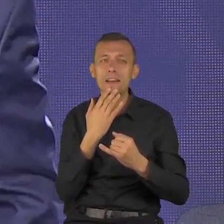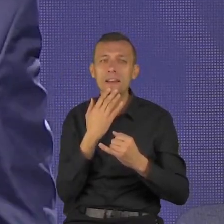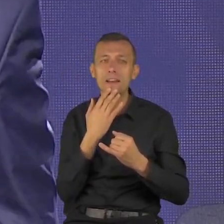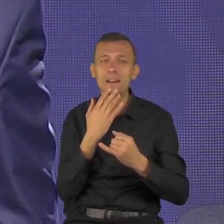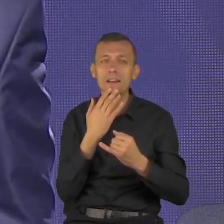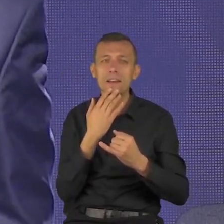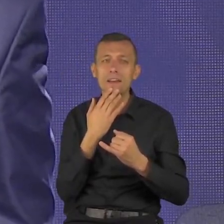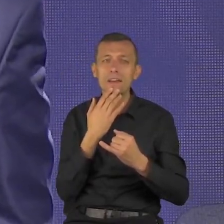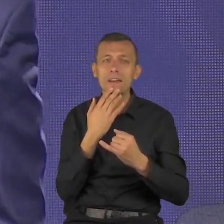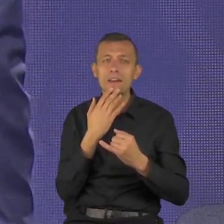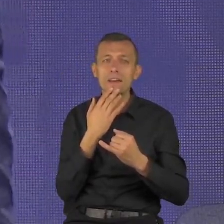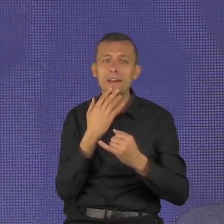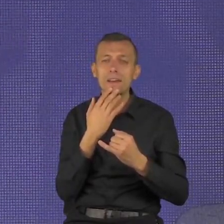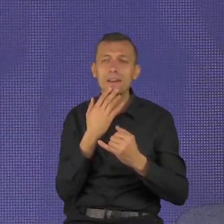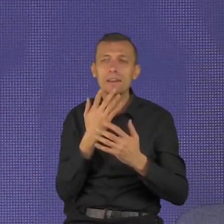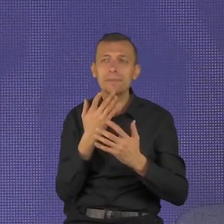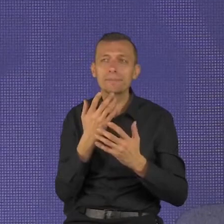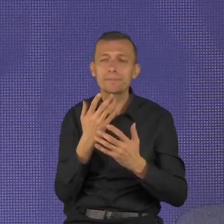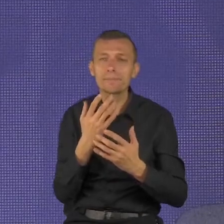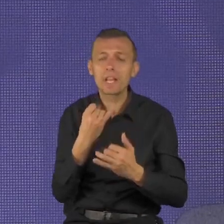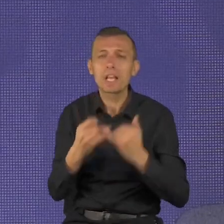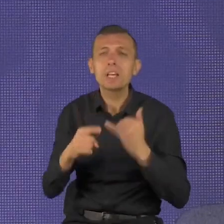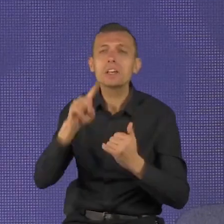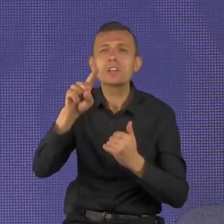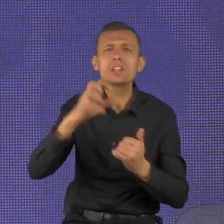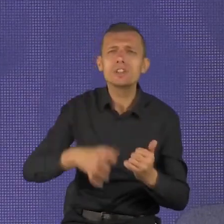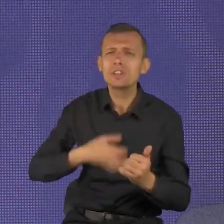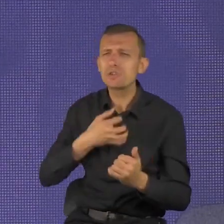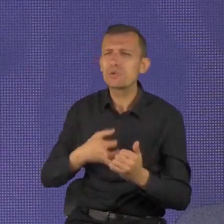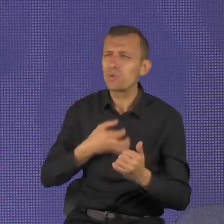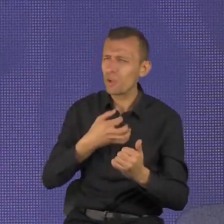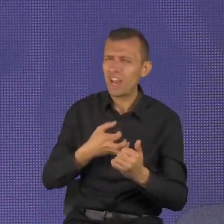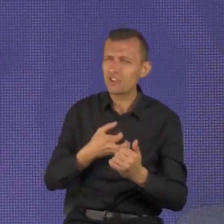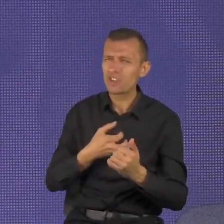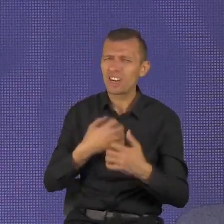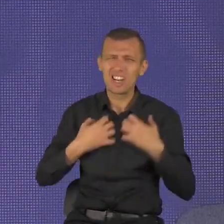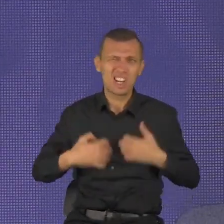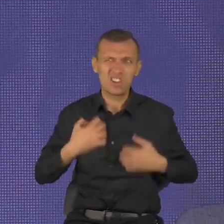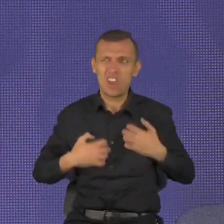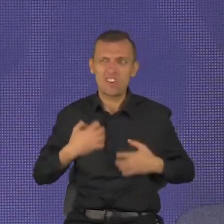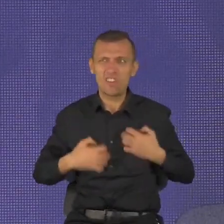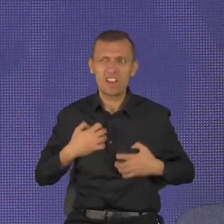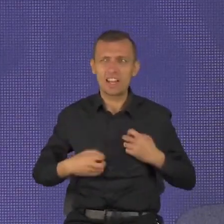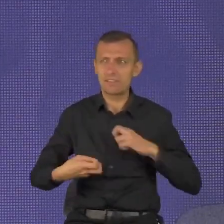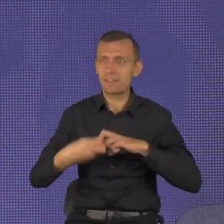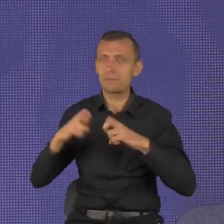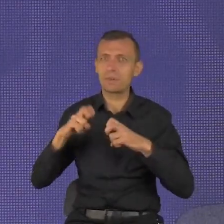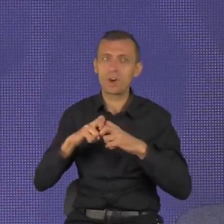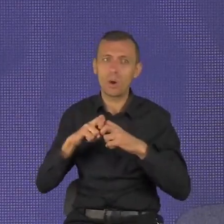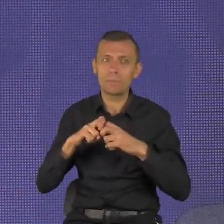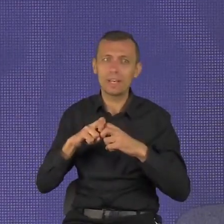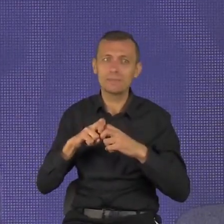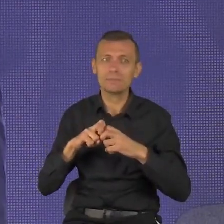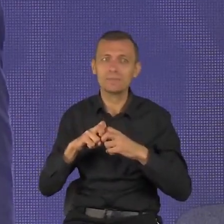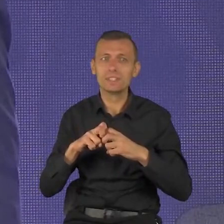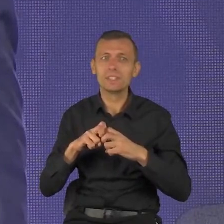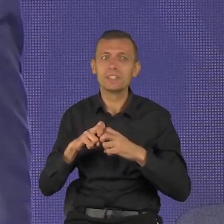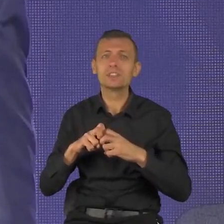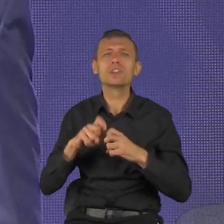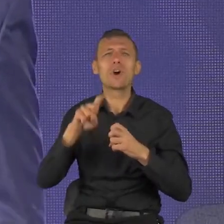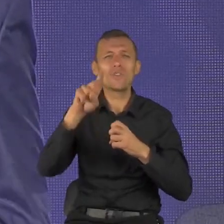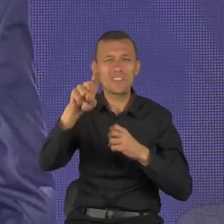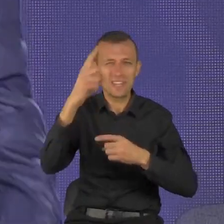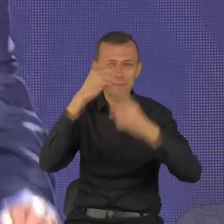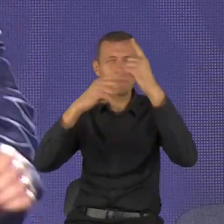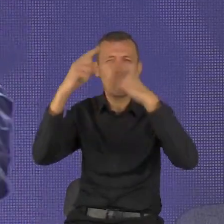z gniewem, to jest właśnie rozwiązanie. To antidotum dla twojego gniewu. Ucz się być szybkim w słuchaniu i